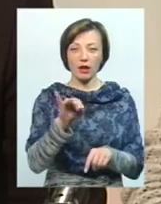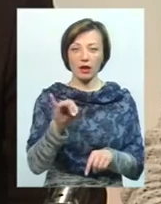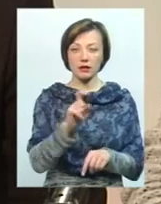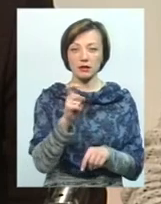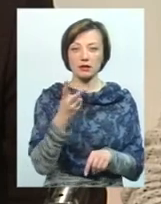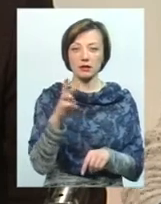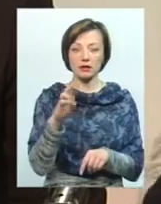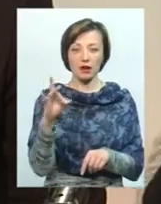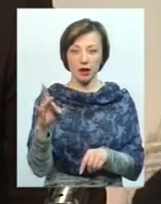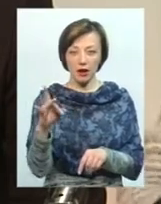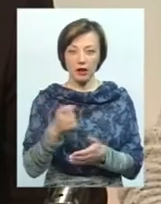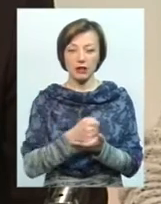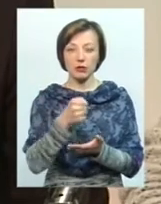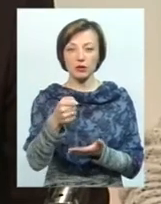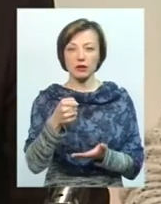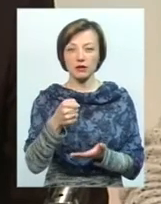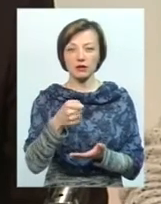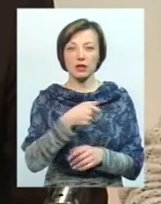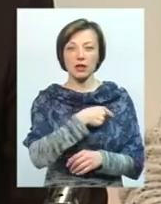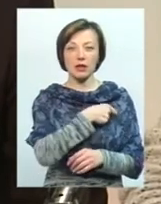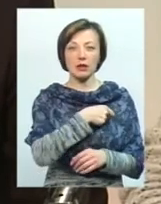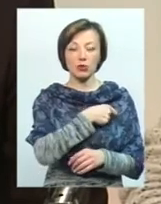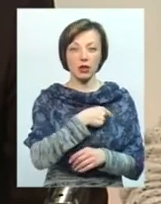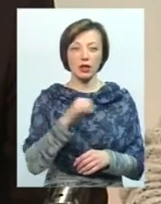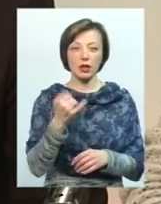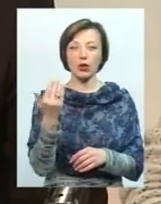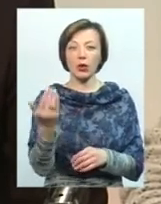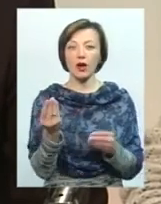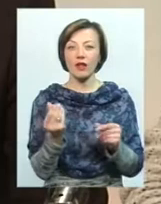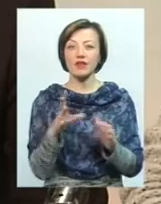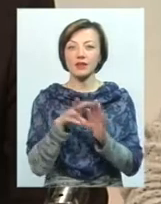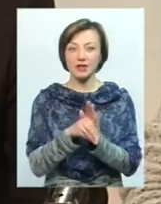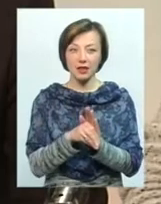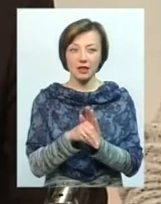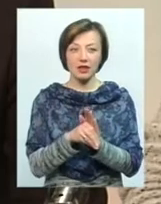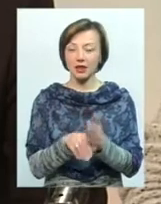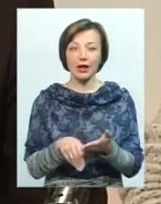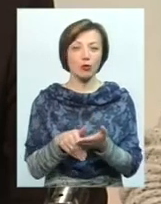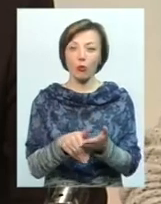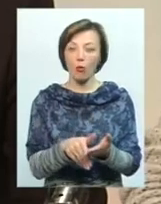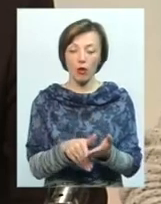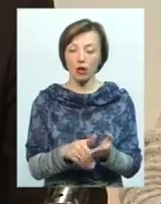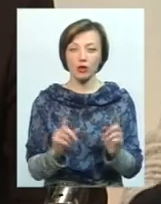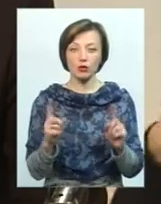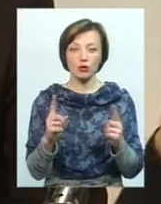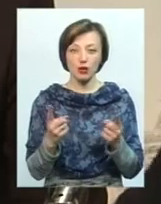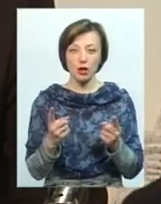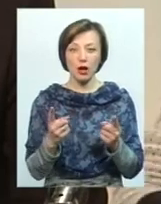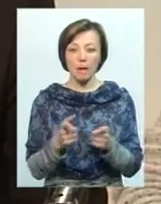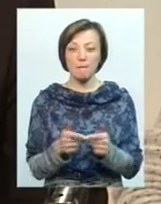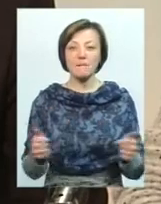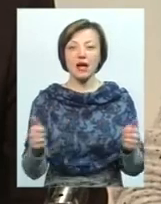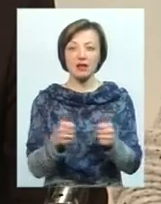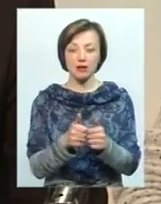балотувався депутат минулого скликання, і його інвестиції в округ не допомогли, тому що партійність